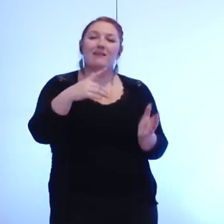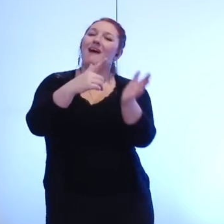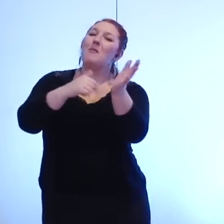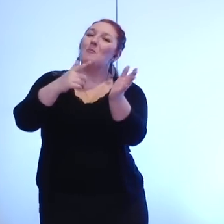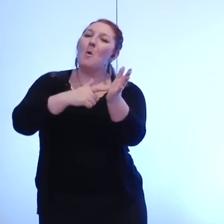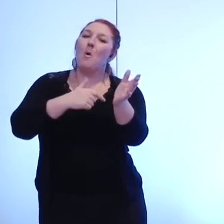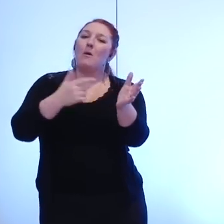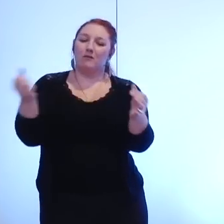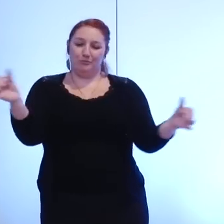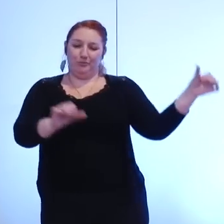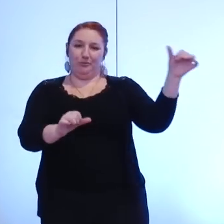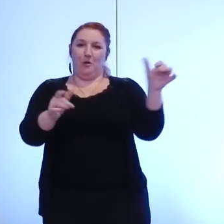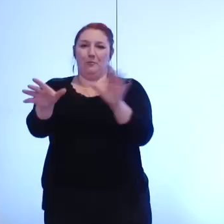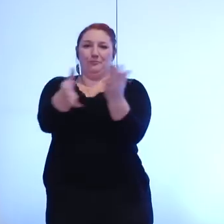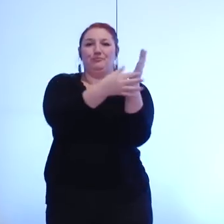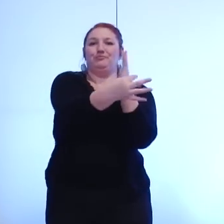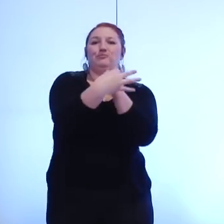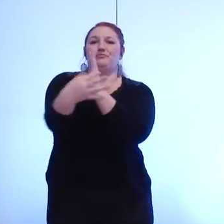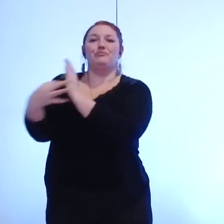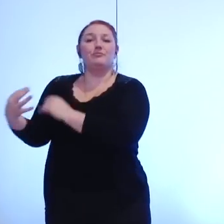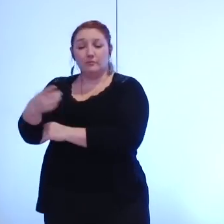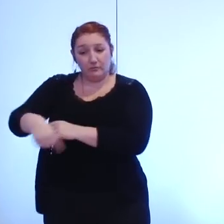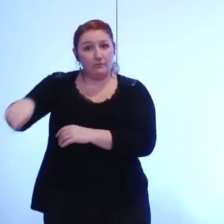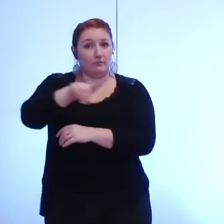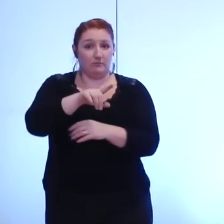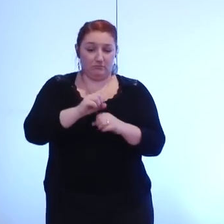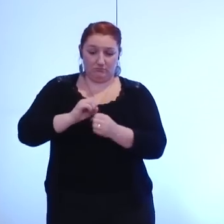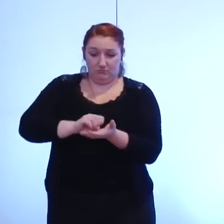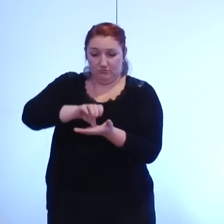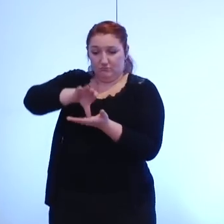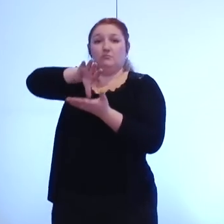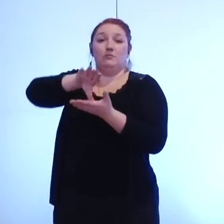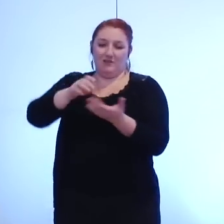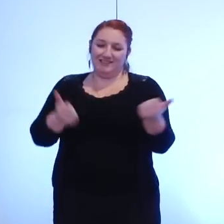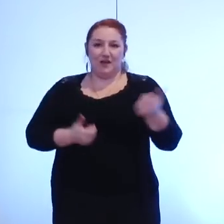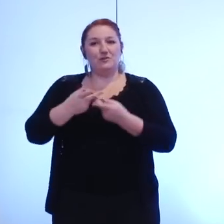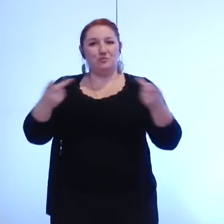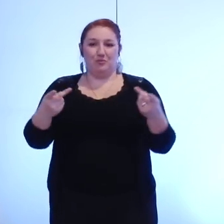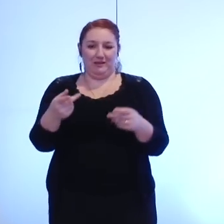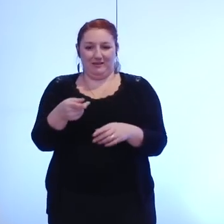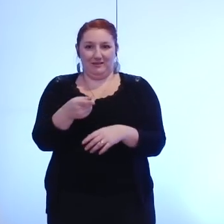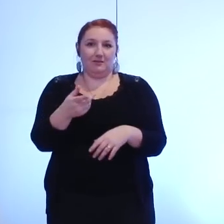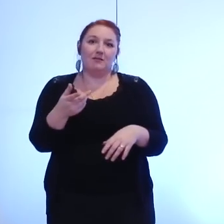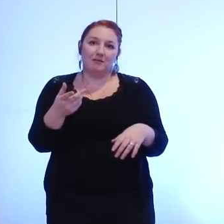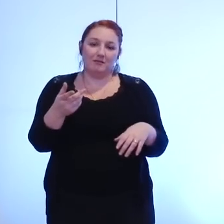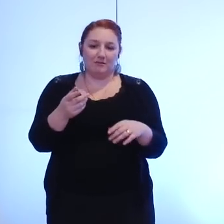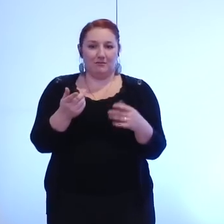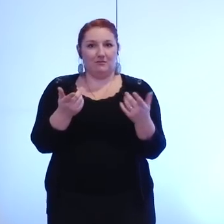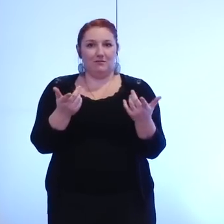à faire ce service public. Ce sont eux qui financent ce service public, et nous ne jouons pas avec l'argent public.